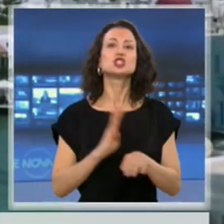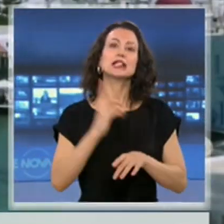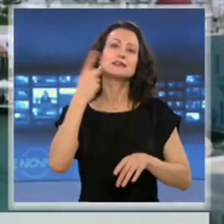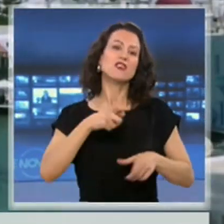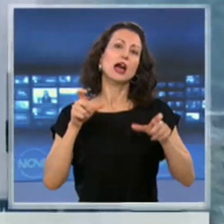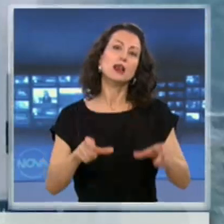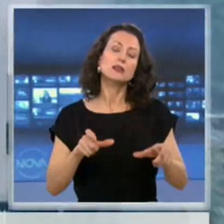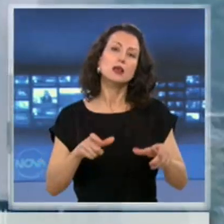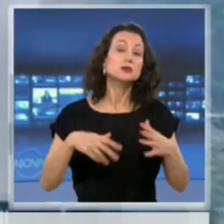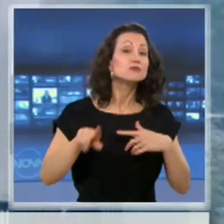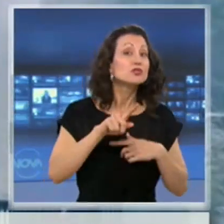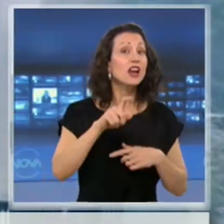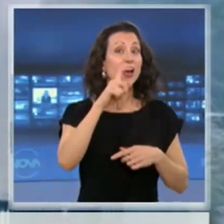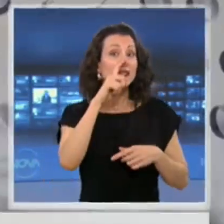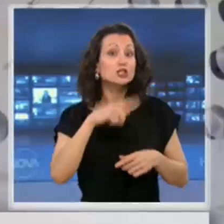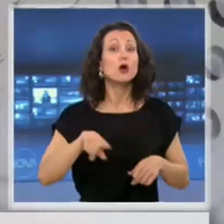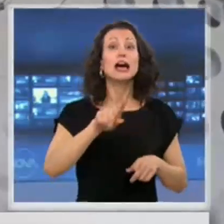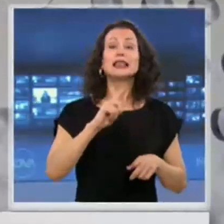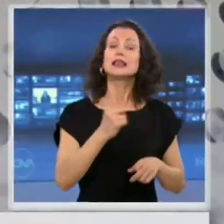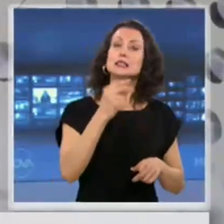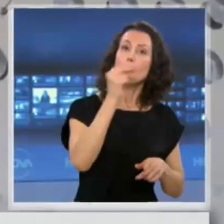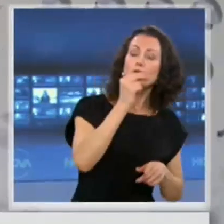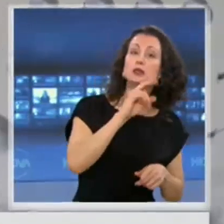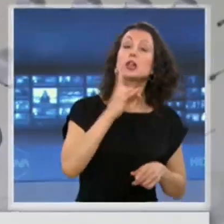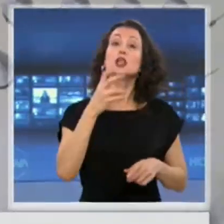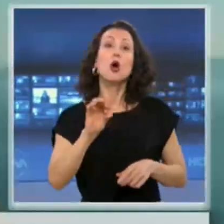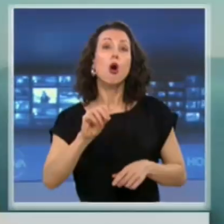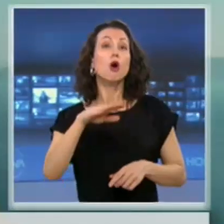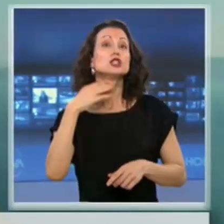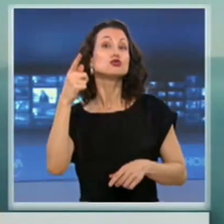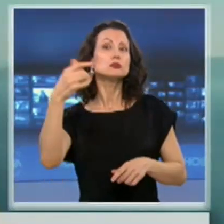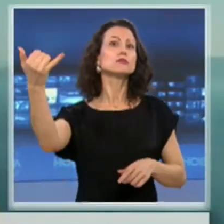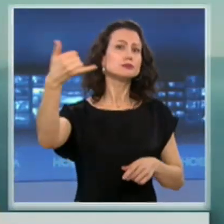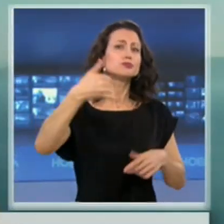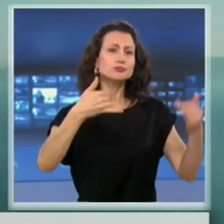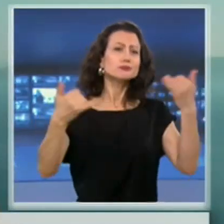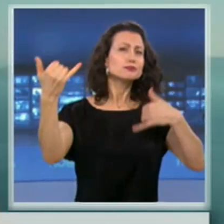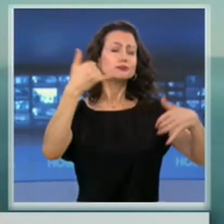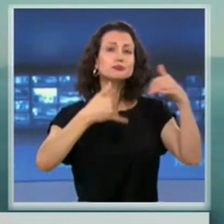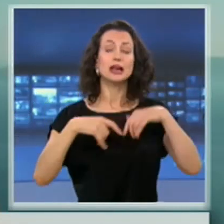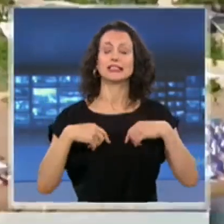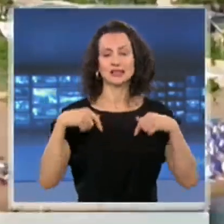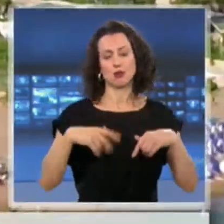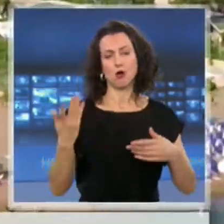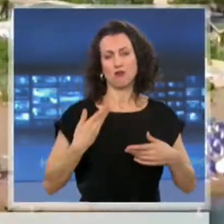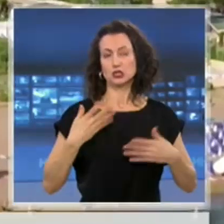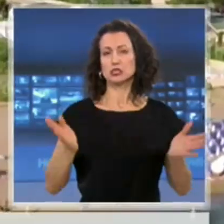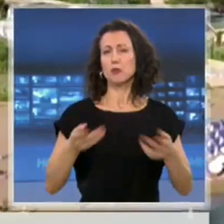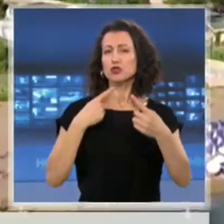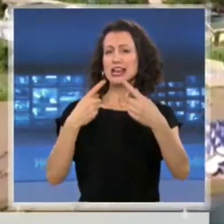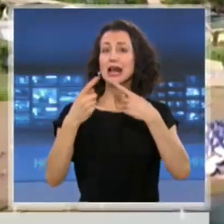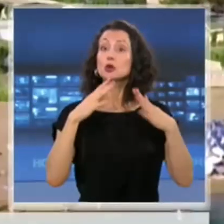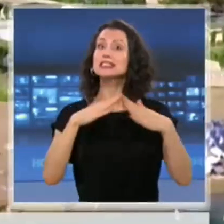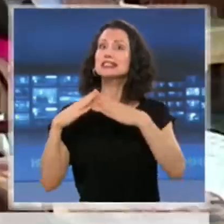бъжи както за български, така и за чужди граждани. Вече са започнали обаче разговори с съседни държави за въвеждане на реципрочни мерки при пътуване.